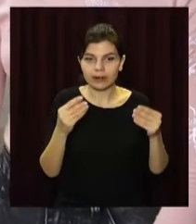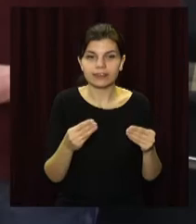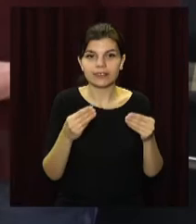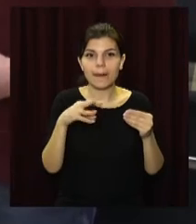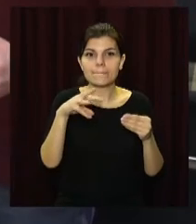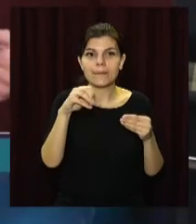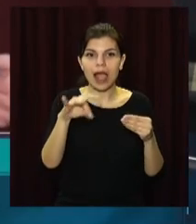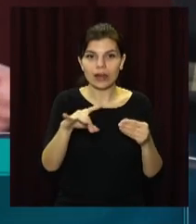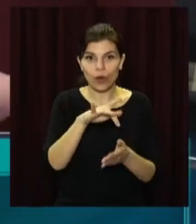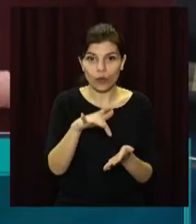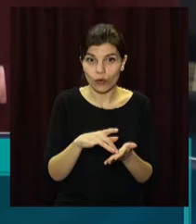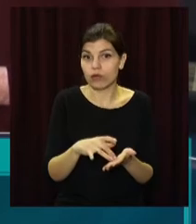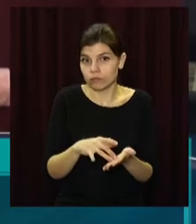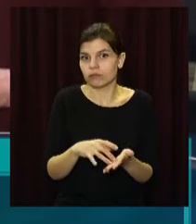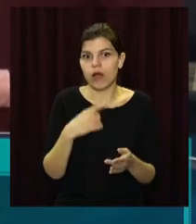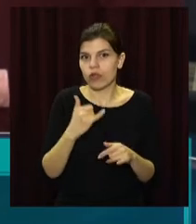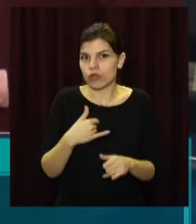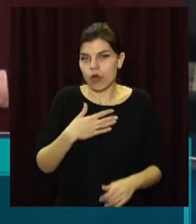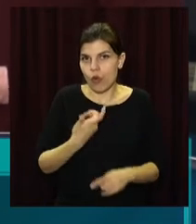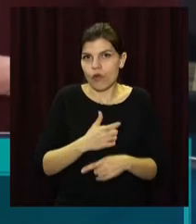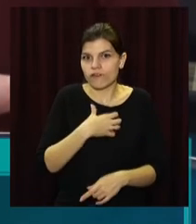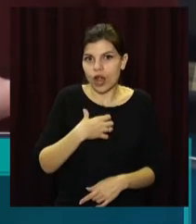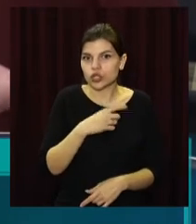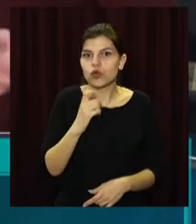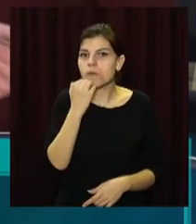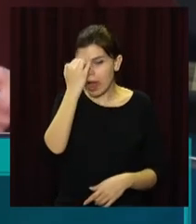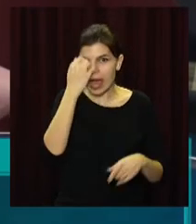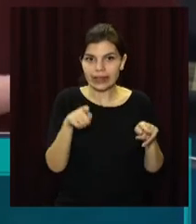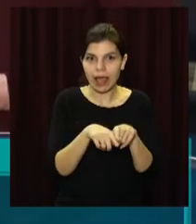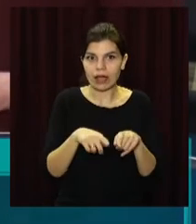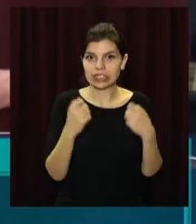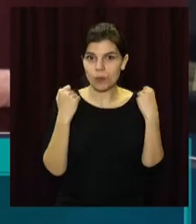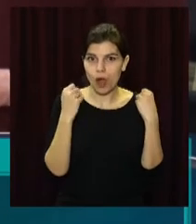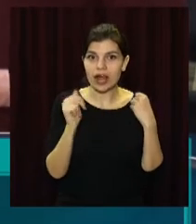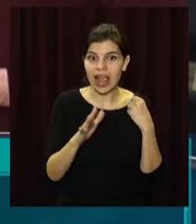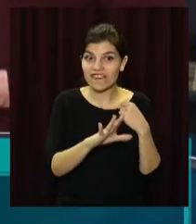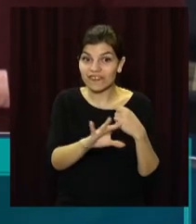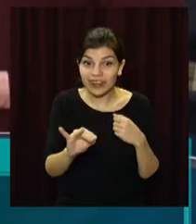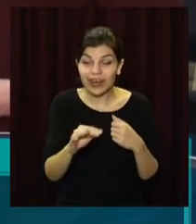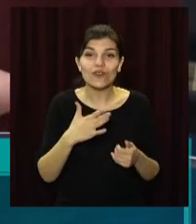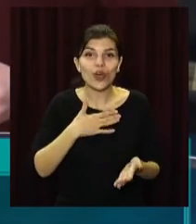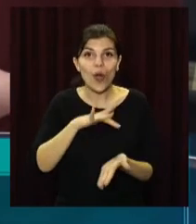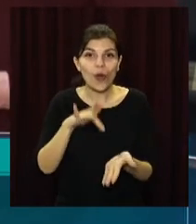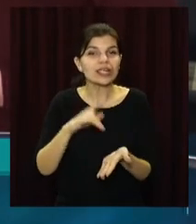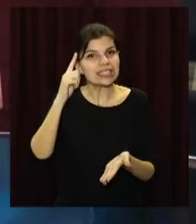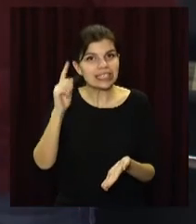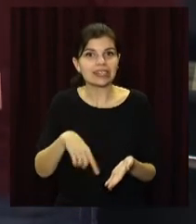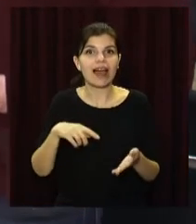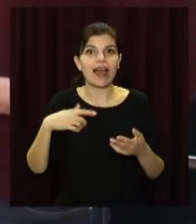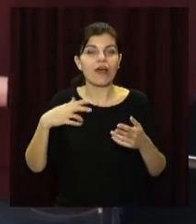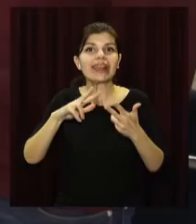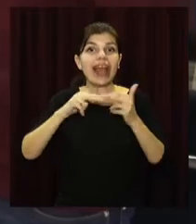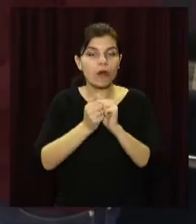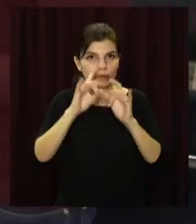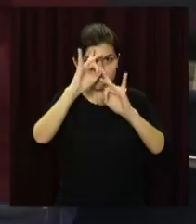міста. Для нашого міста це дуже важливо, що, благодаря таким спортсменам, як ви, о нашому місті знаєте далеко за його прийти.